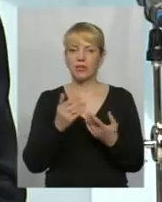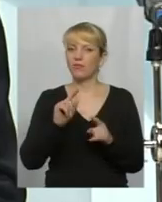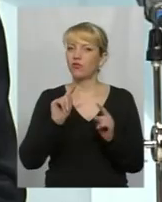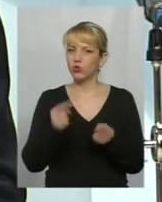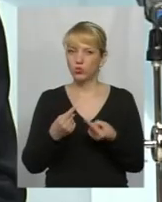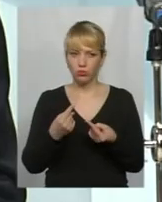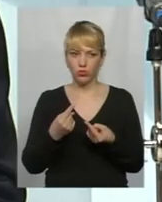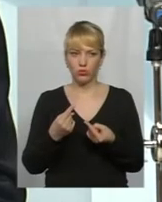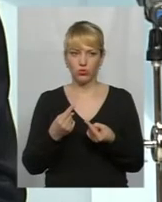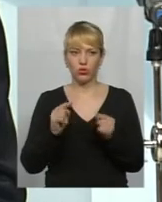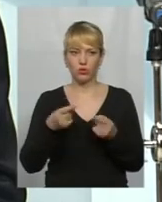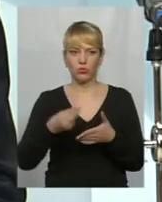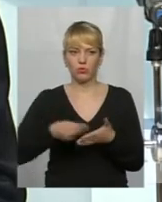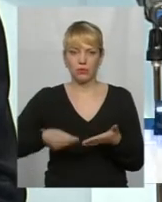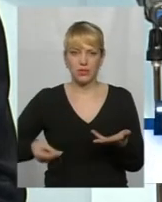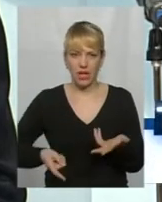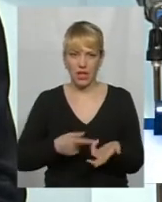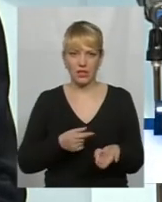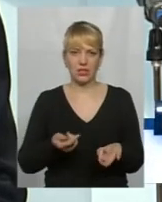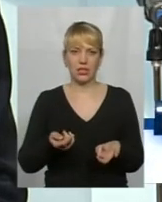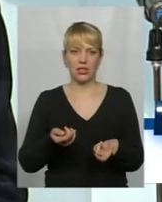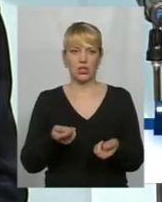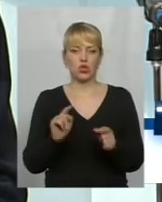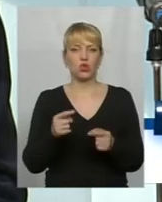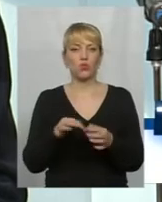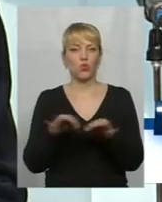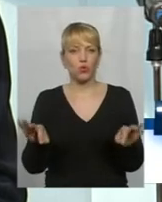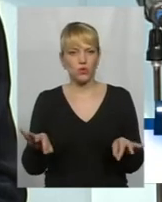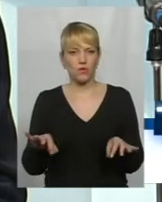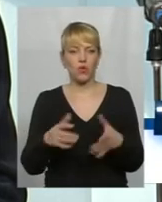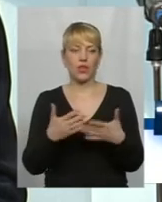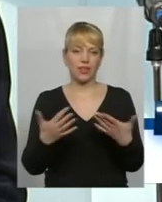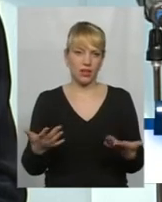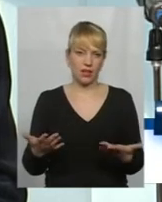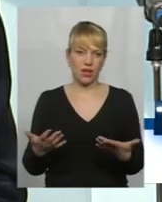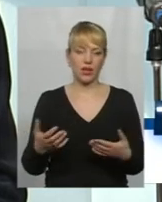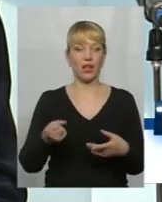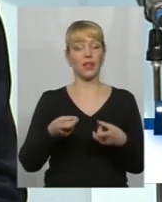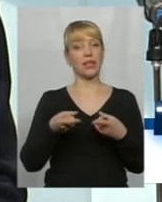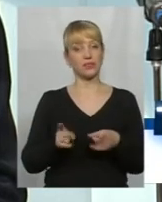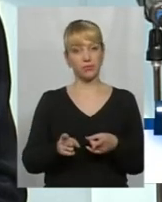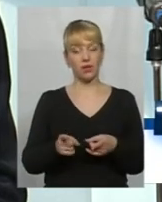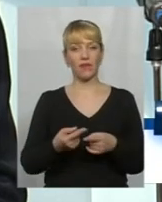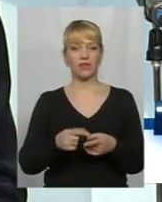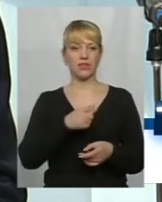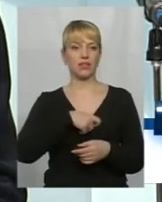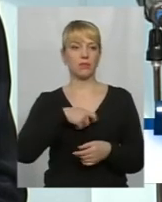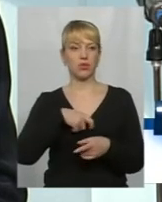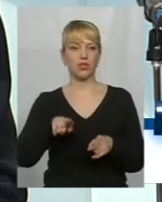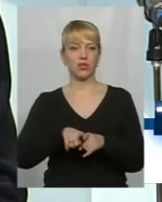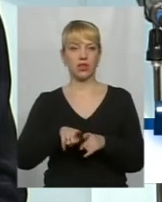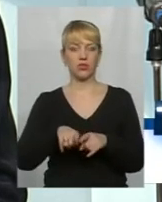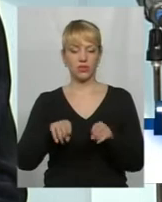підписали, чому дозволили і так далі. Ну, насправді депутати також це